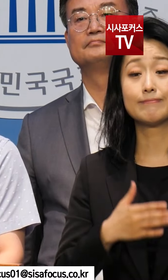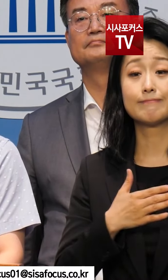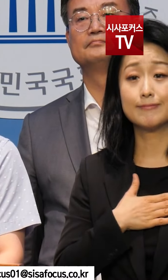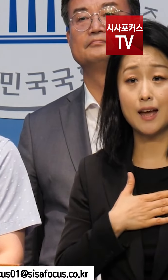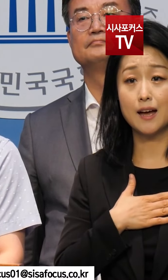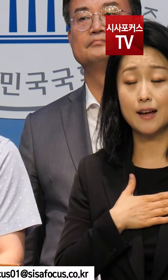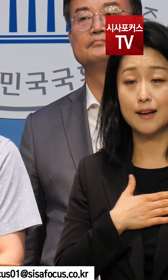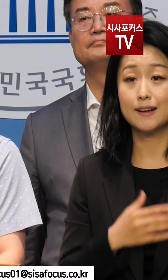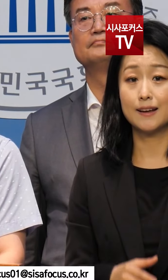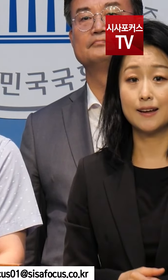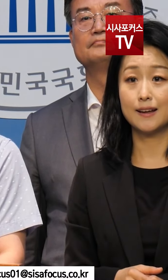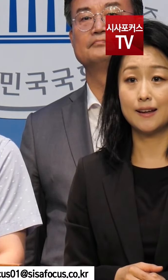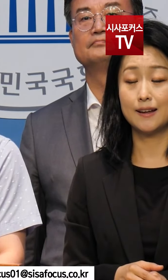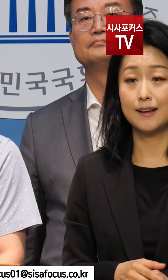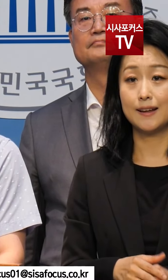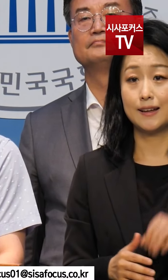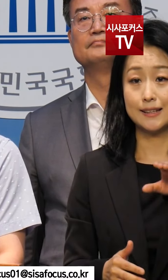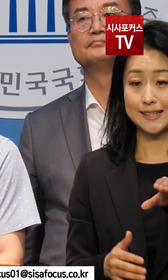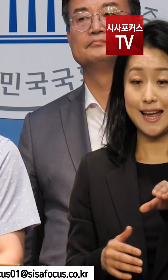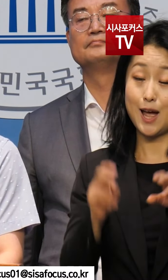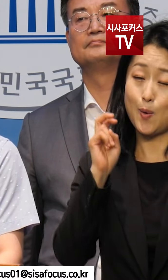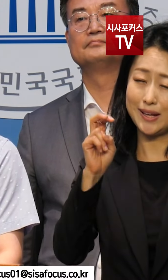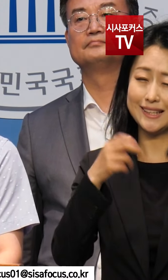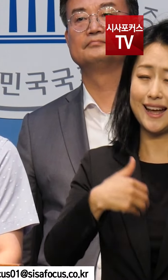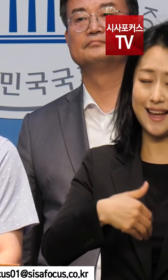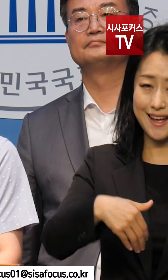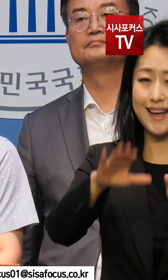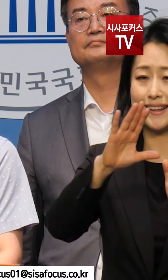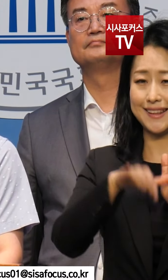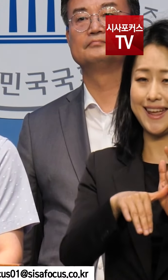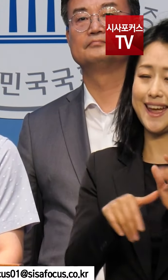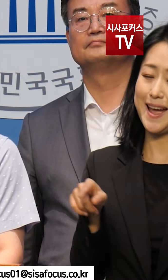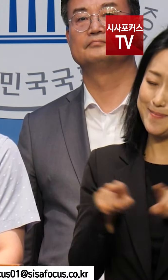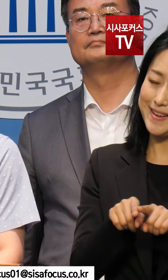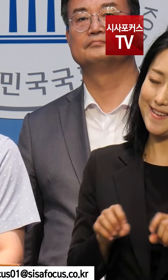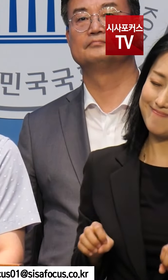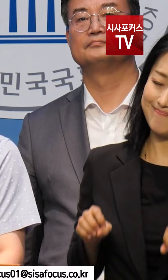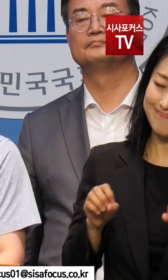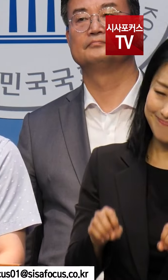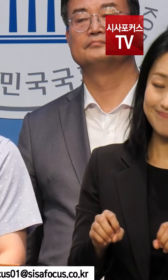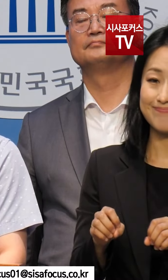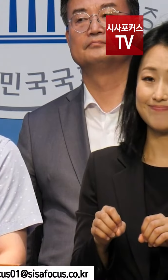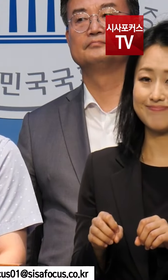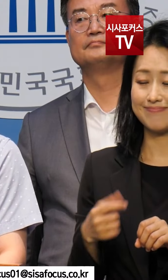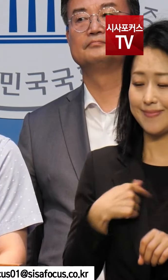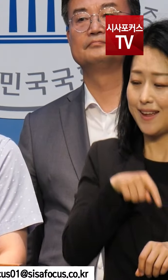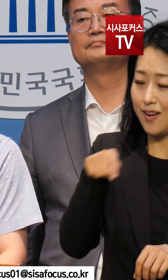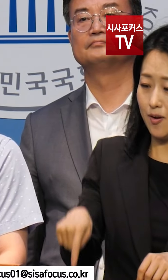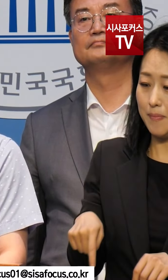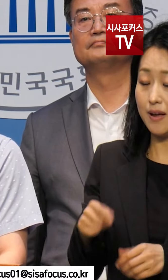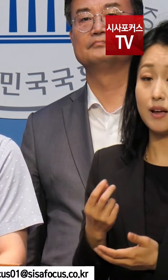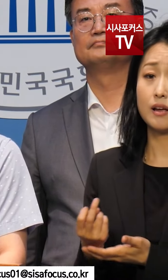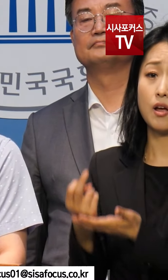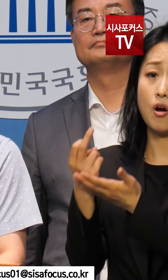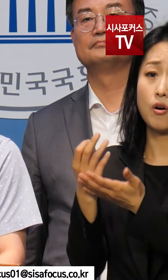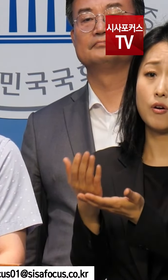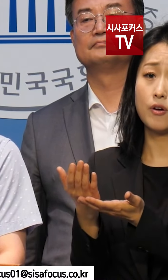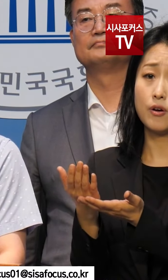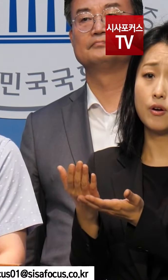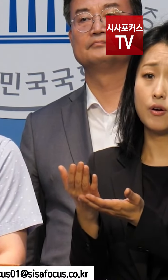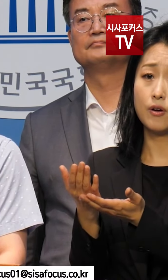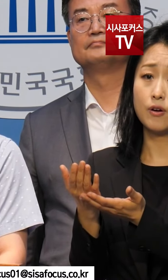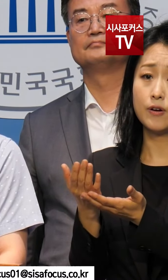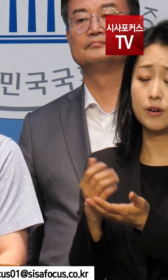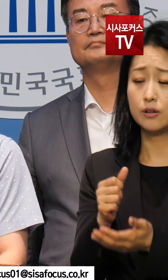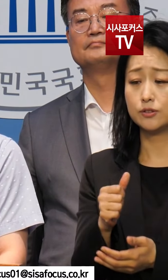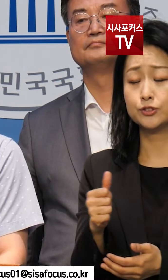같이 출근하는 동승자 형을, 세상 친한 형을 잃었습니다. 지하차도 안에서 느꼈던 그런 역한 생존